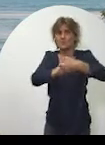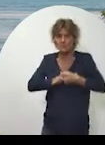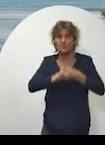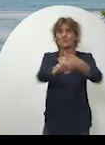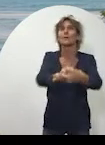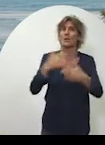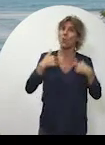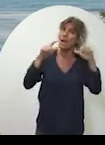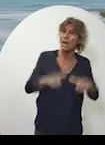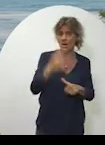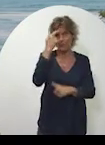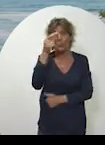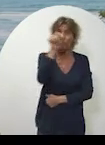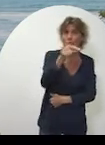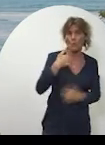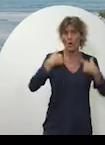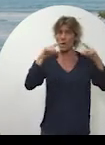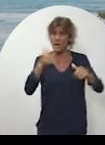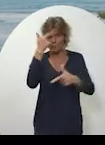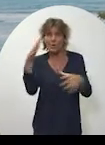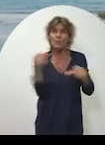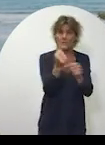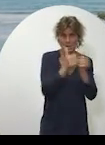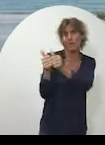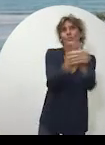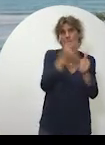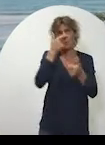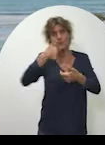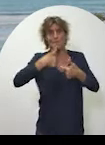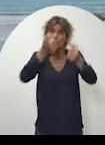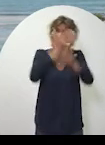Allah pour les autres, Allah pour nous réussir ensemble, en parler pour nous.